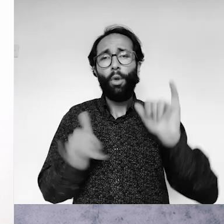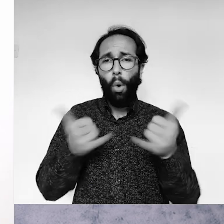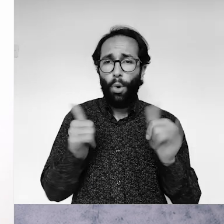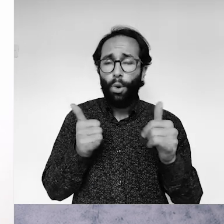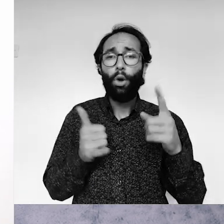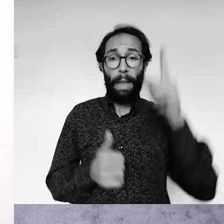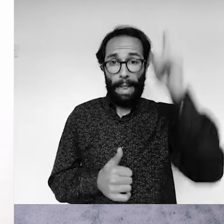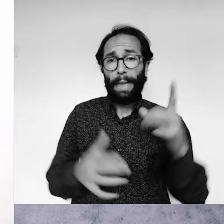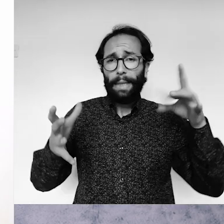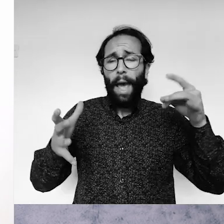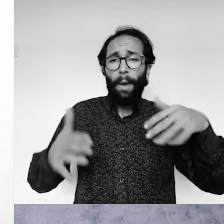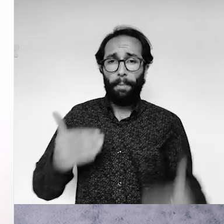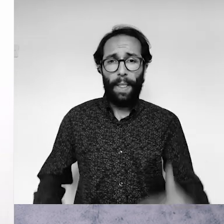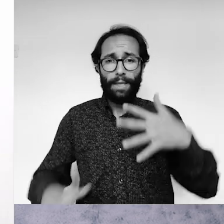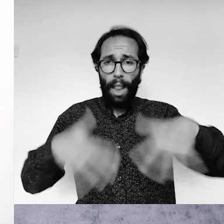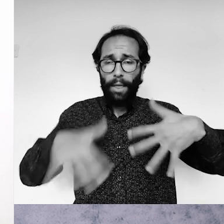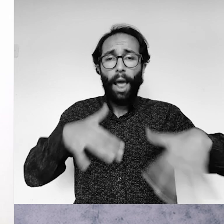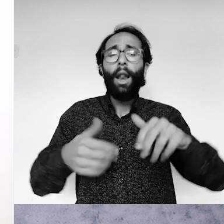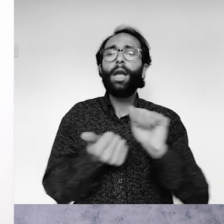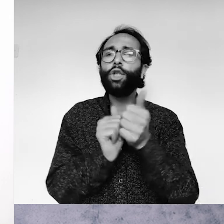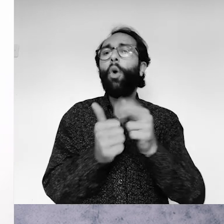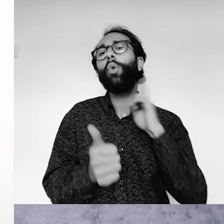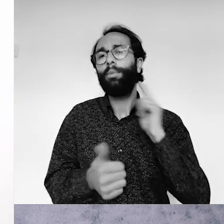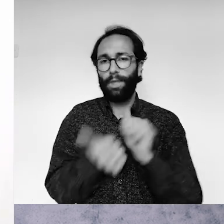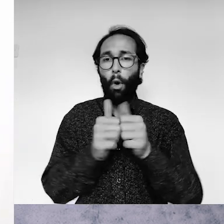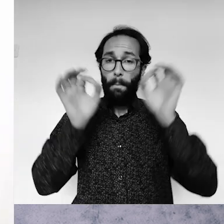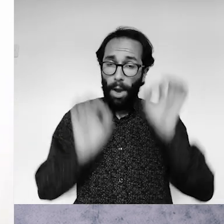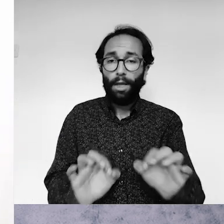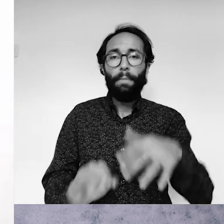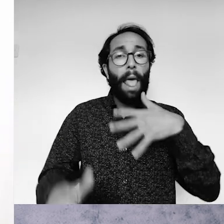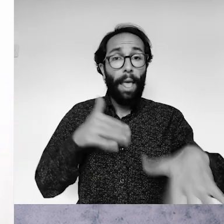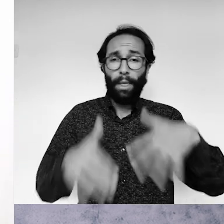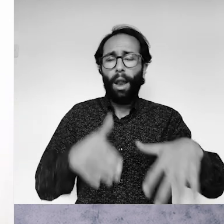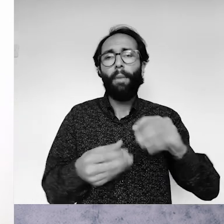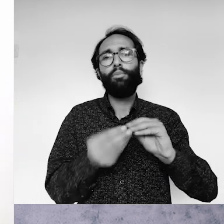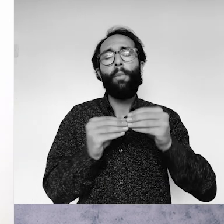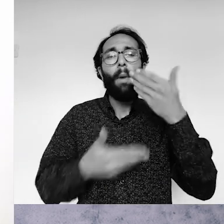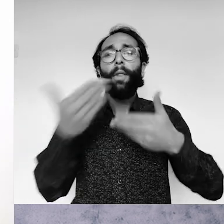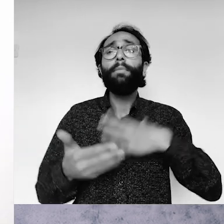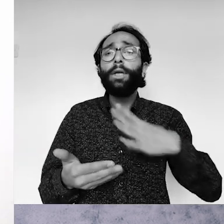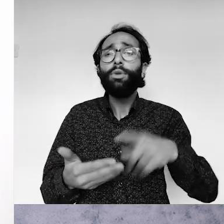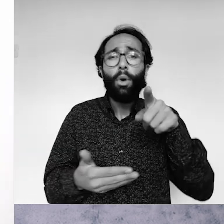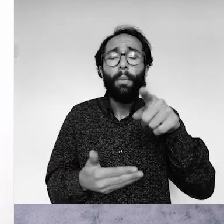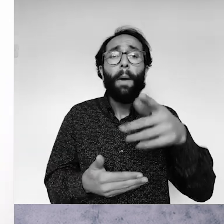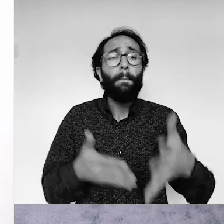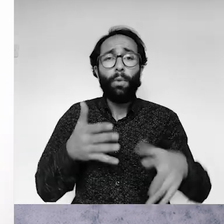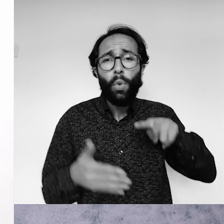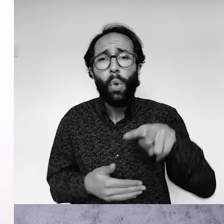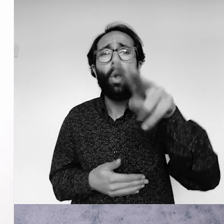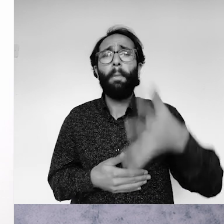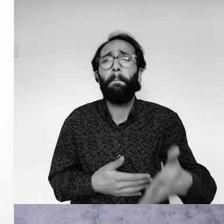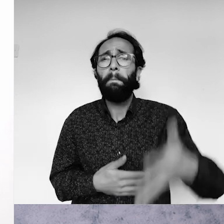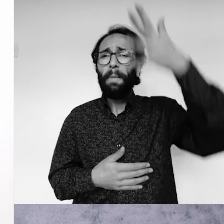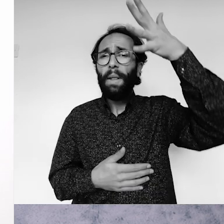oyuncusuyum. İlk Diyarbakır ben engellide spor kulübünde spora başladım. Engellenen sorularına gelmek istiyorum. Mimari sorunlar, yolların,